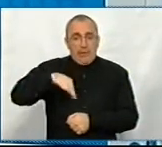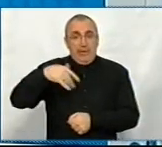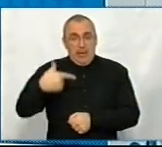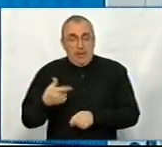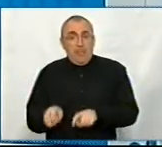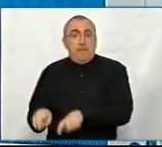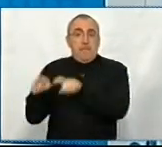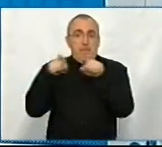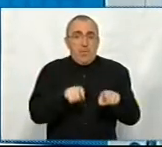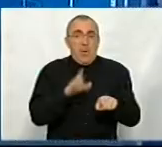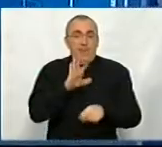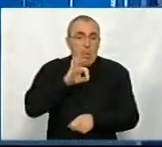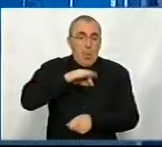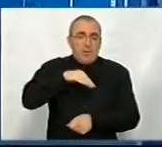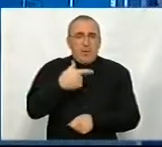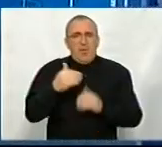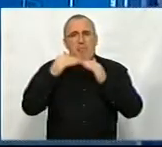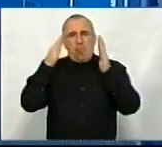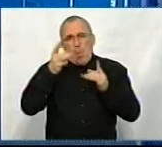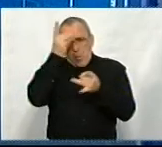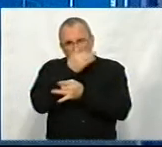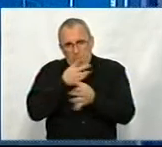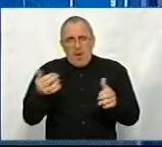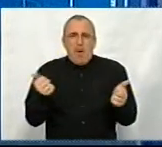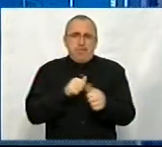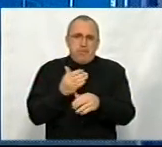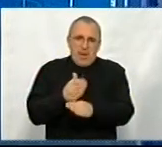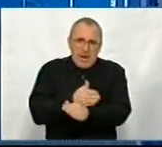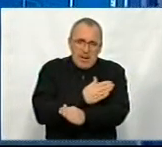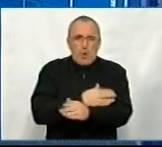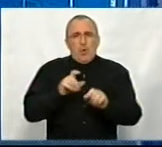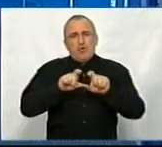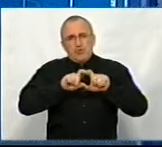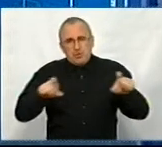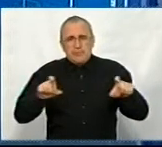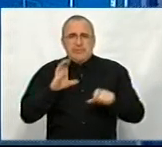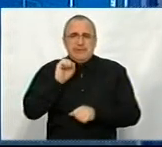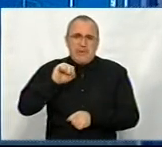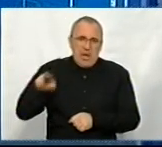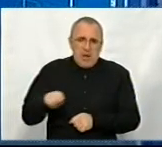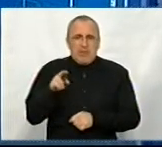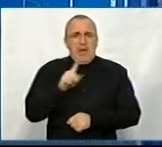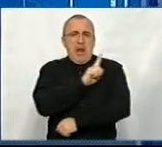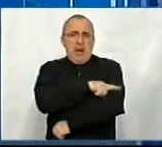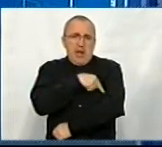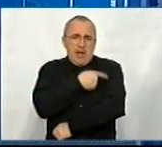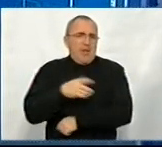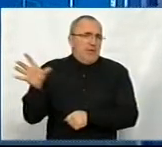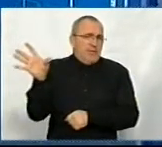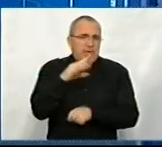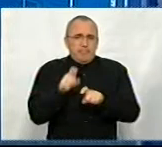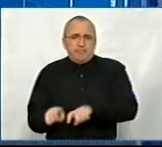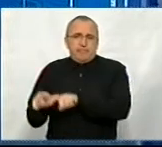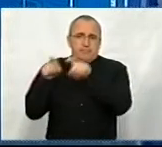переходять в ОТГ. Це і будинки культури, і бібліотеки, і школи, і дитячі садочки, і лікарні. Воно все має